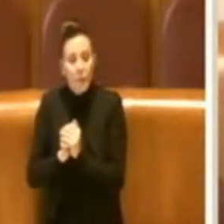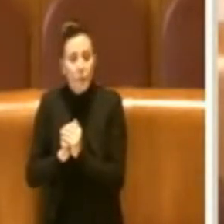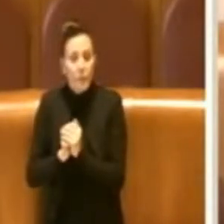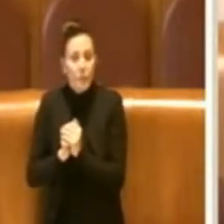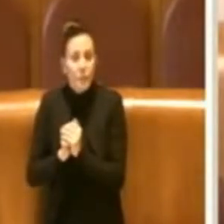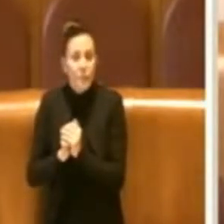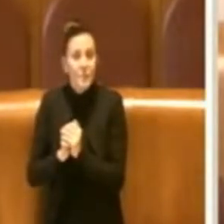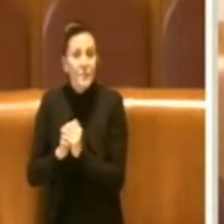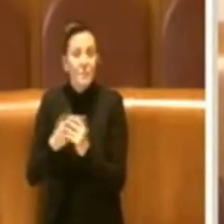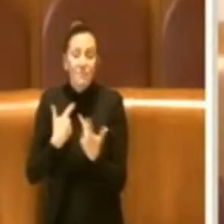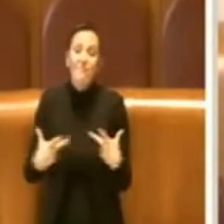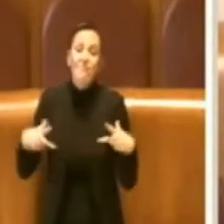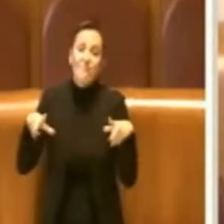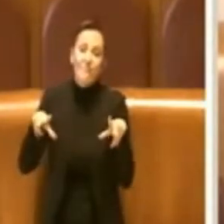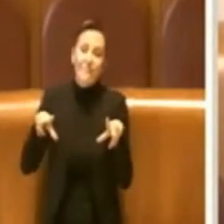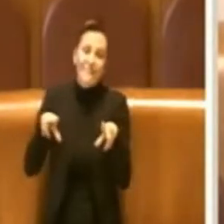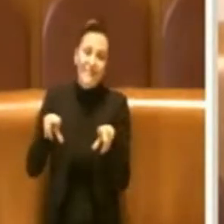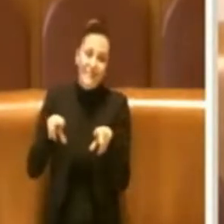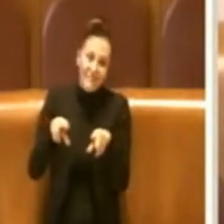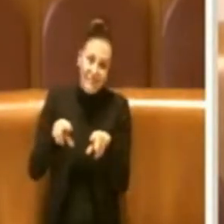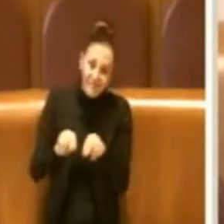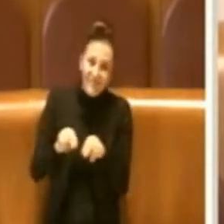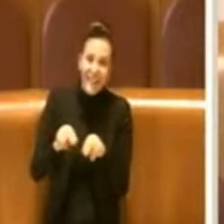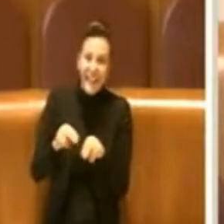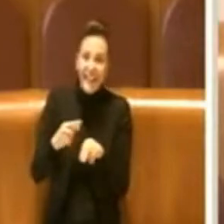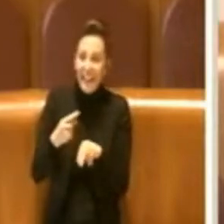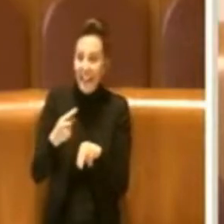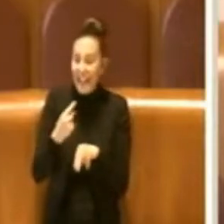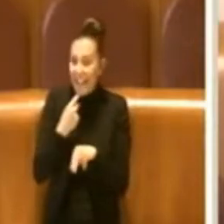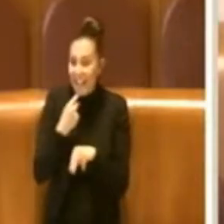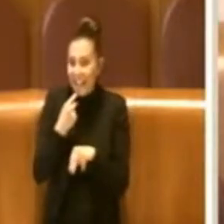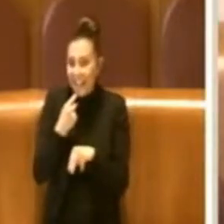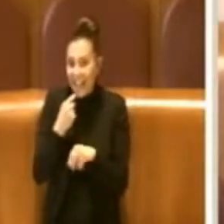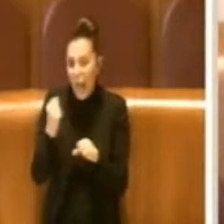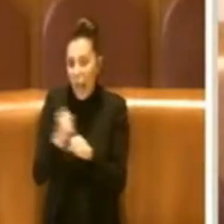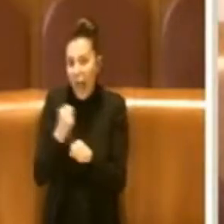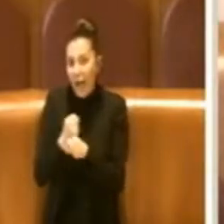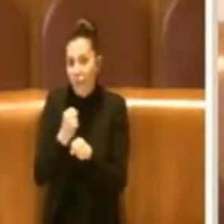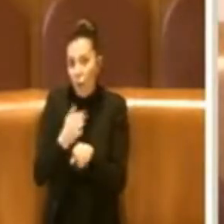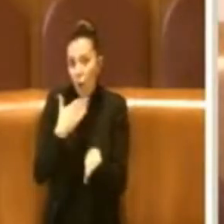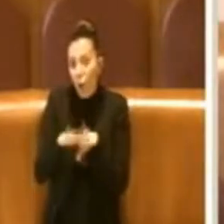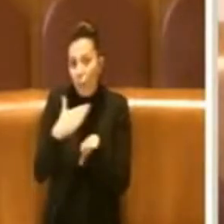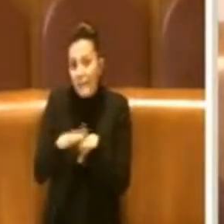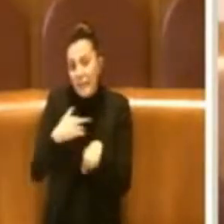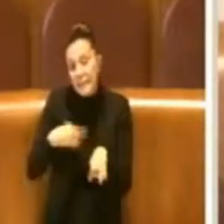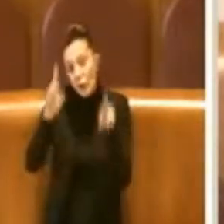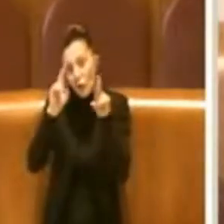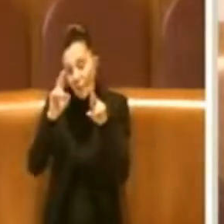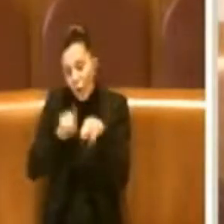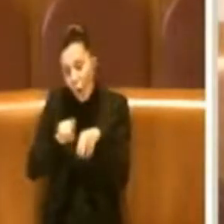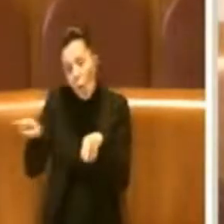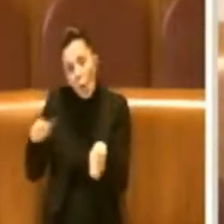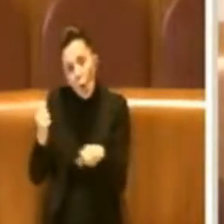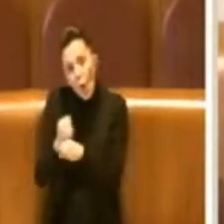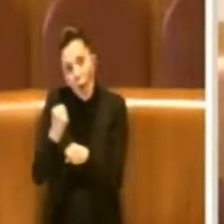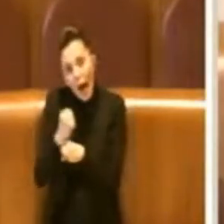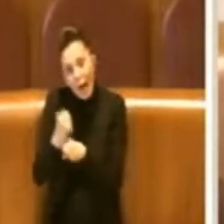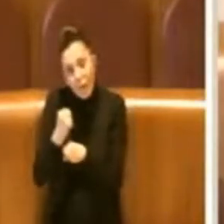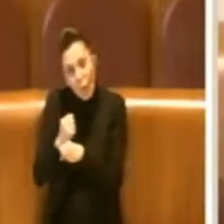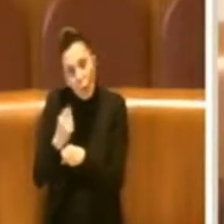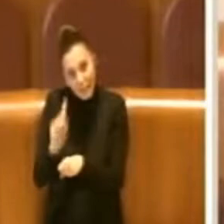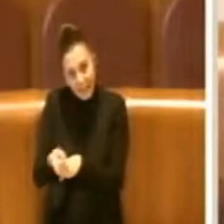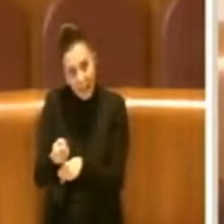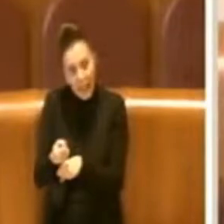ripeto, gli addetti ai lavori faranno il loro dovere, spero che lo facciano, ma per quanto mi